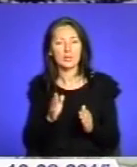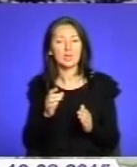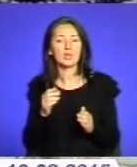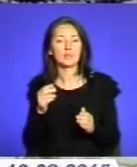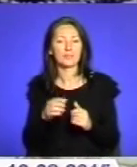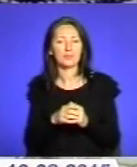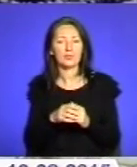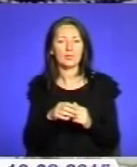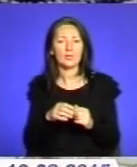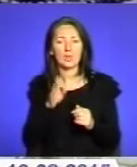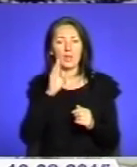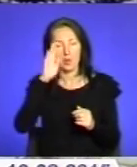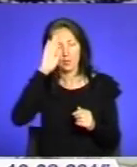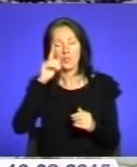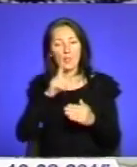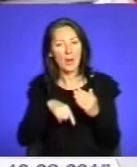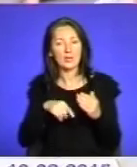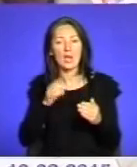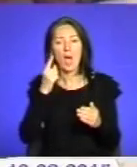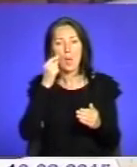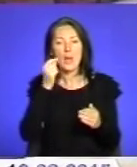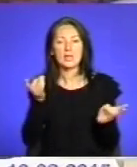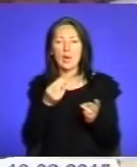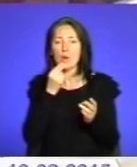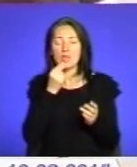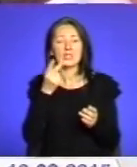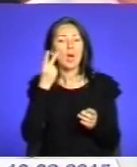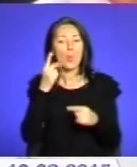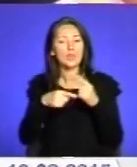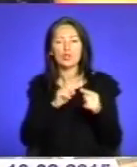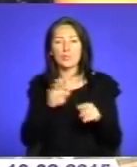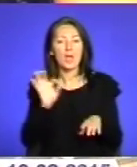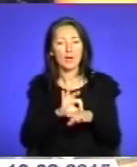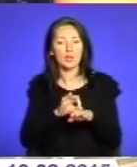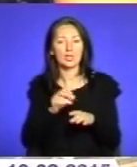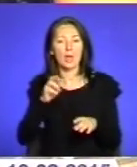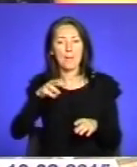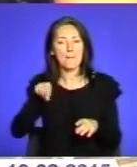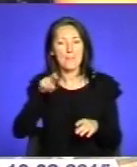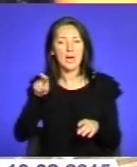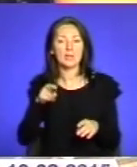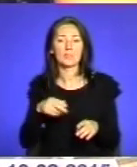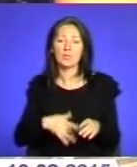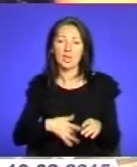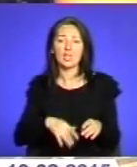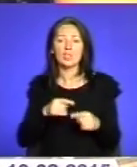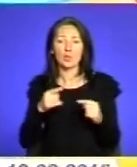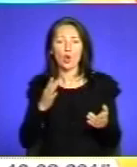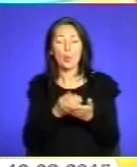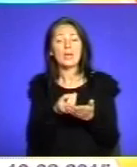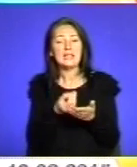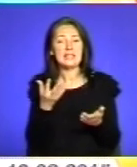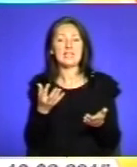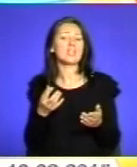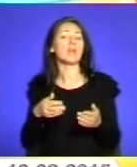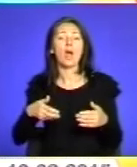Омелян переконаний, що мед треба їсти постійно, аби не хворіти. Мед, перш за все, дієтичний продукт, має цінні біологічні